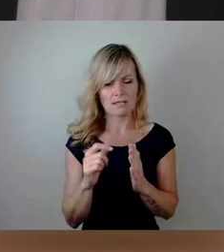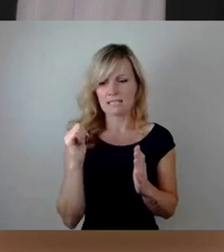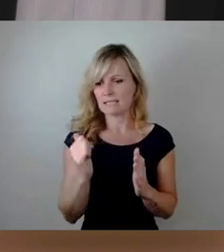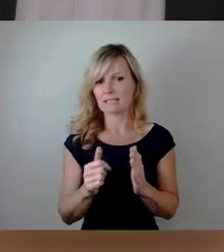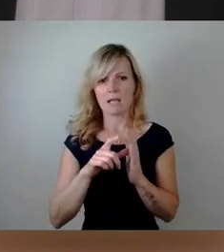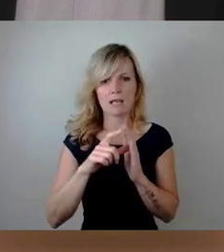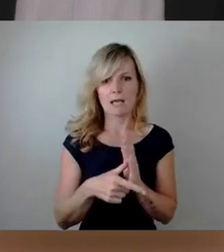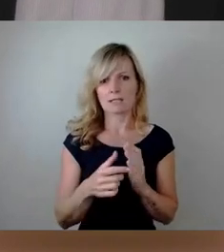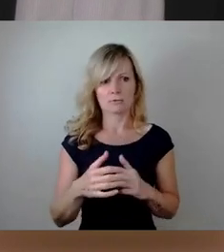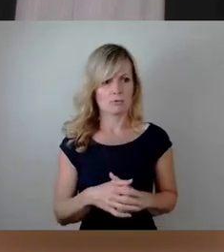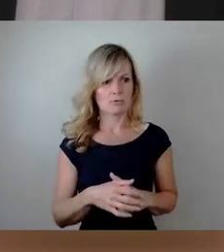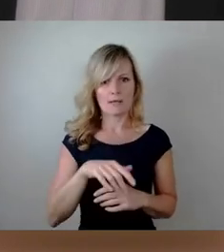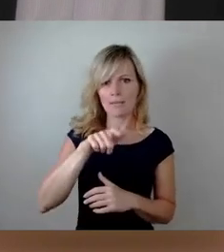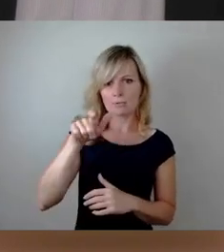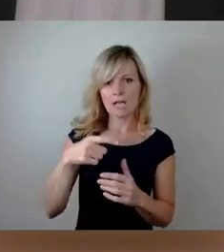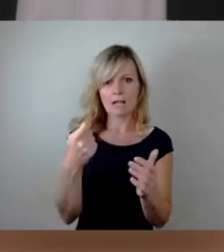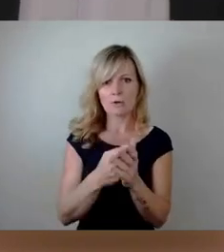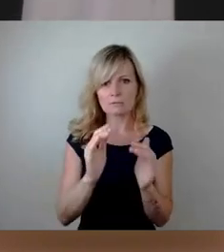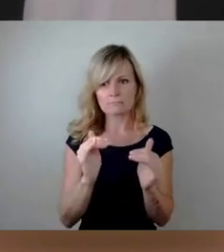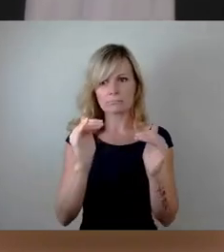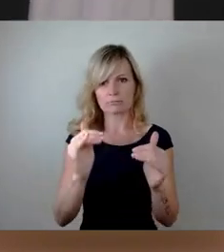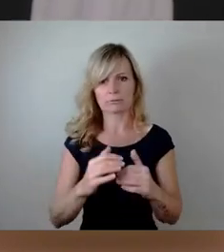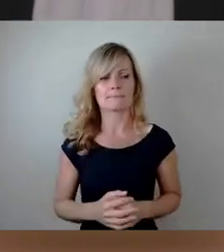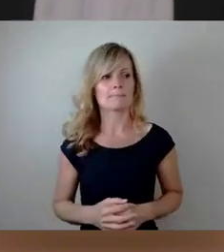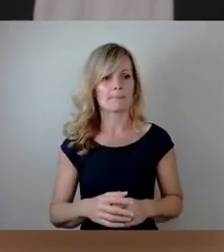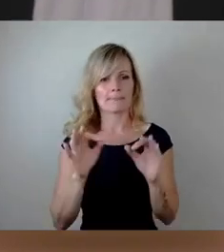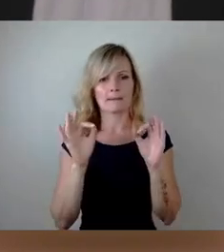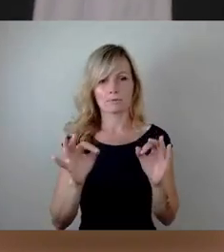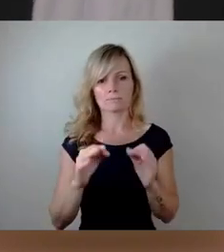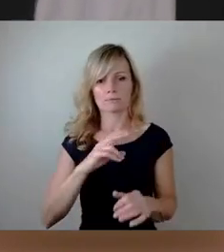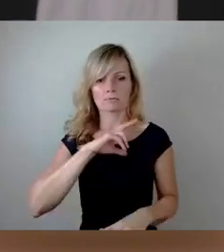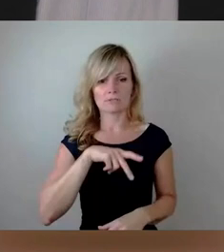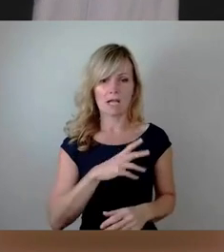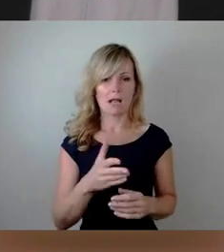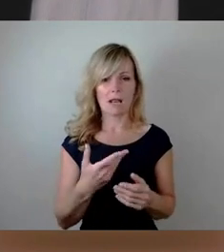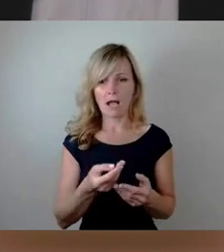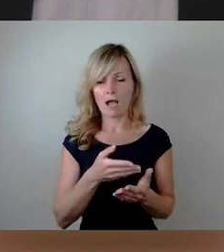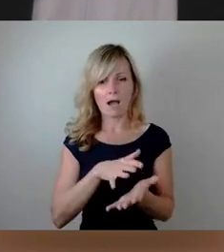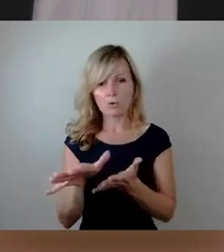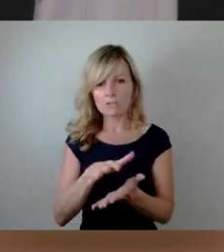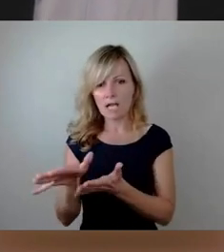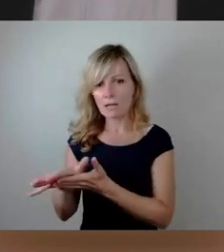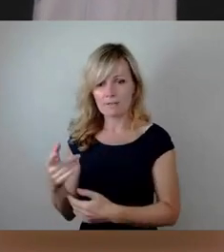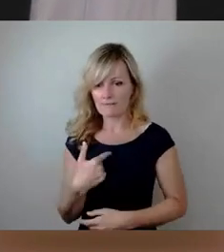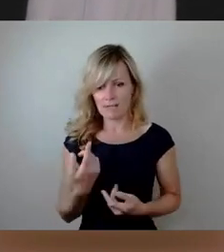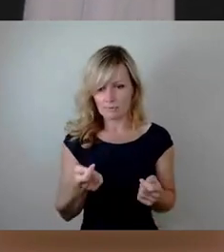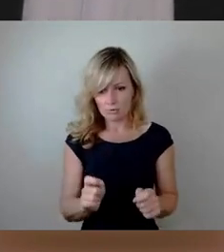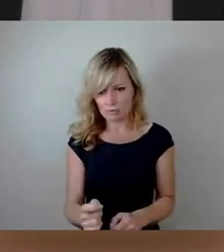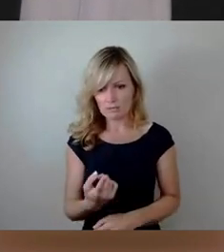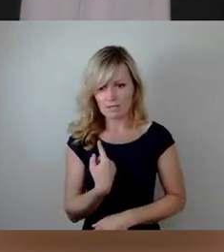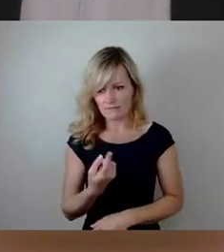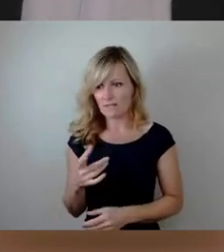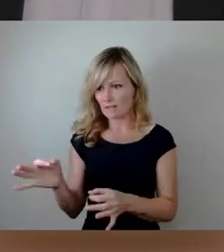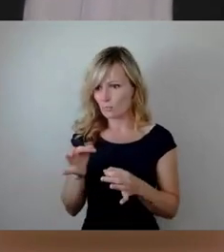Personalkosten haben, die wir auch für gewisse Sozialausgaben, die nie wir beschlossen haben, sondern wo wir die Vollzugsbehörden sind.